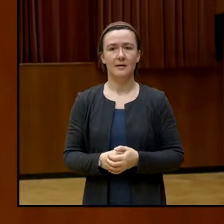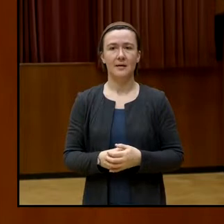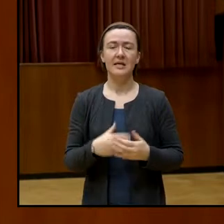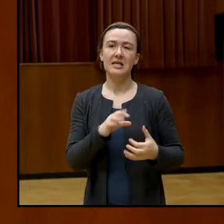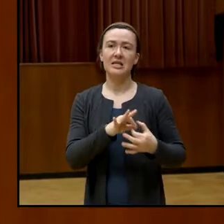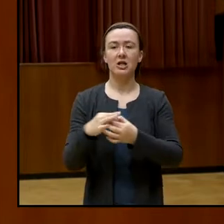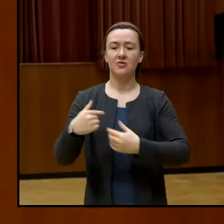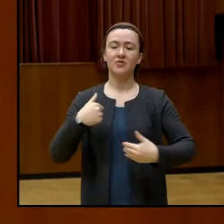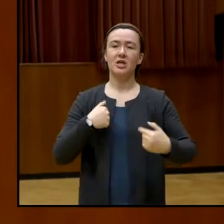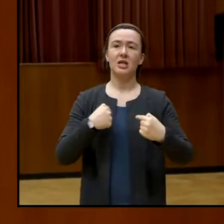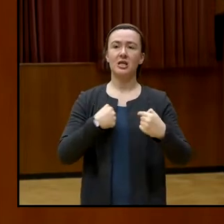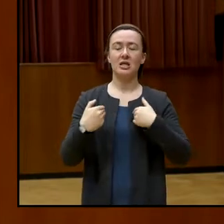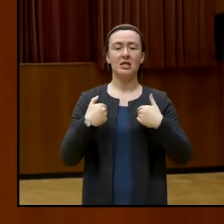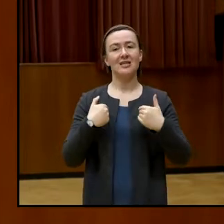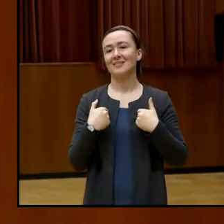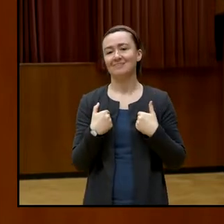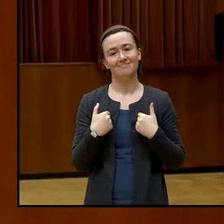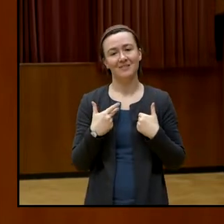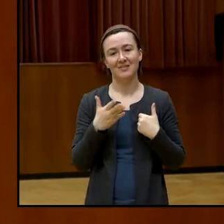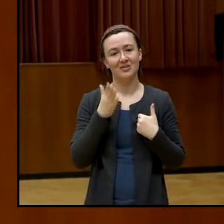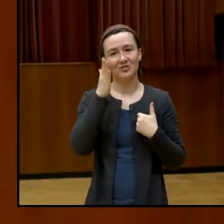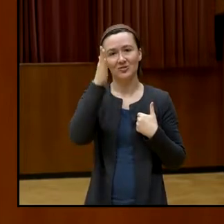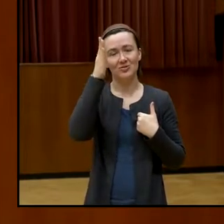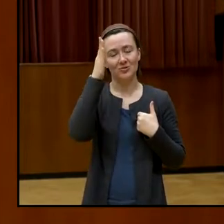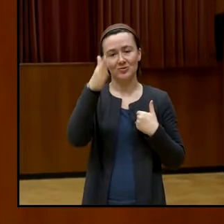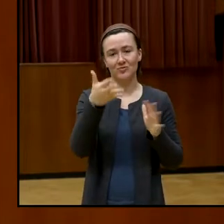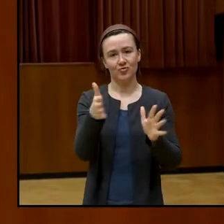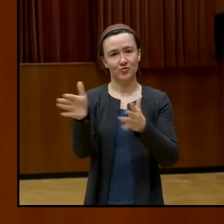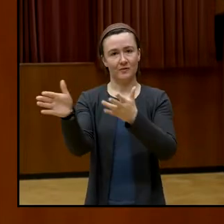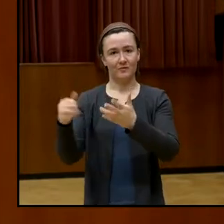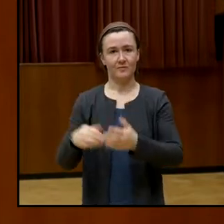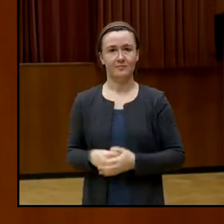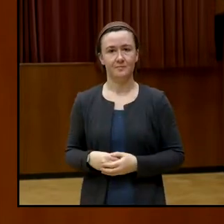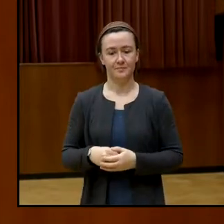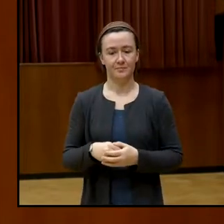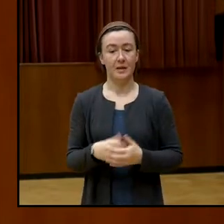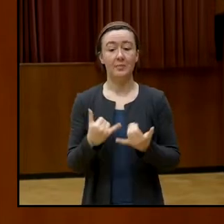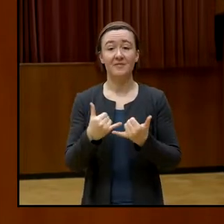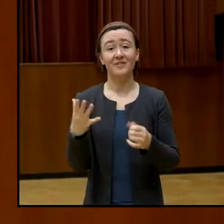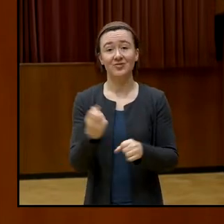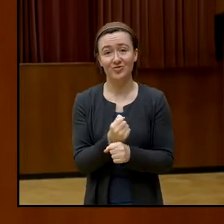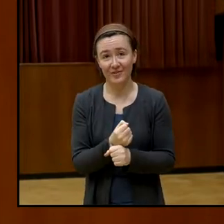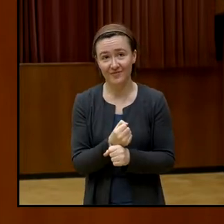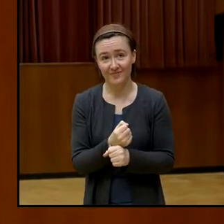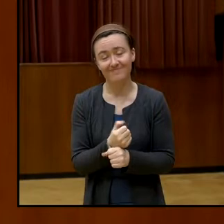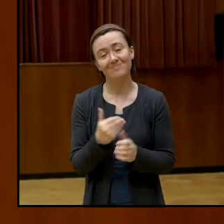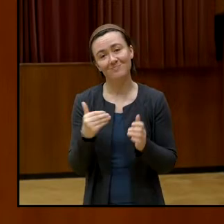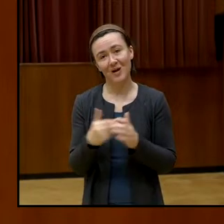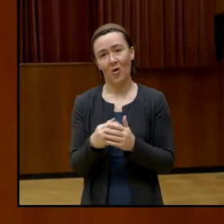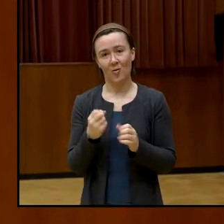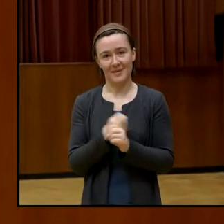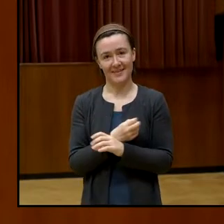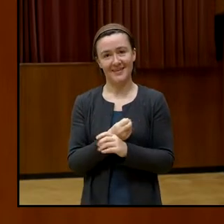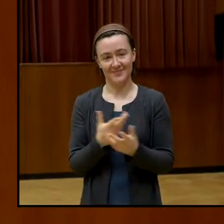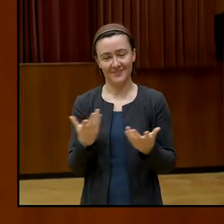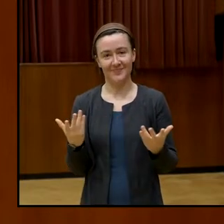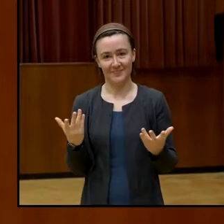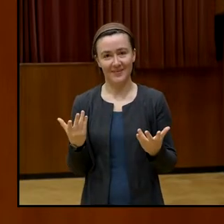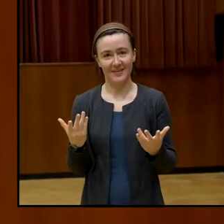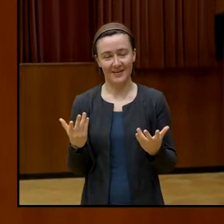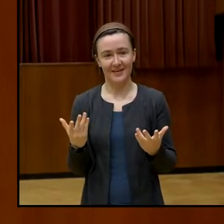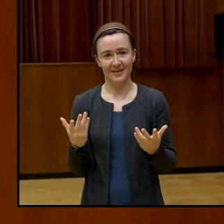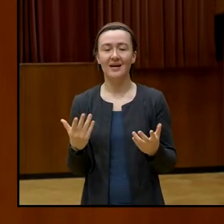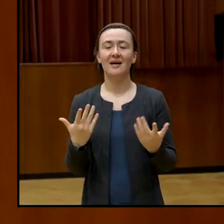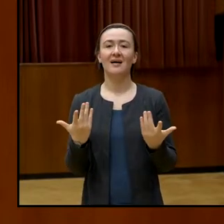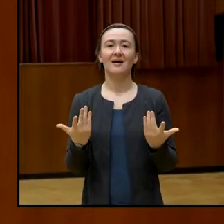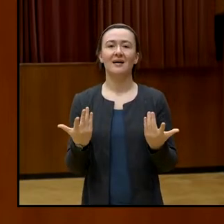-Gesellschaften, das kann so nicht weitergehen. Aber wie erreicht man das? Außer über Medien. Man erreicht das,